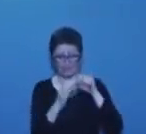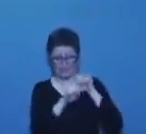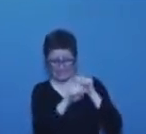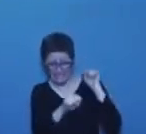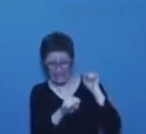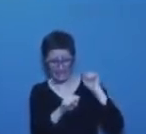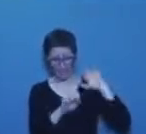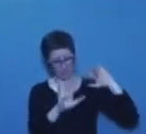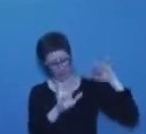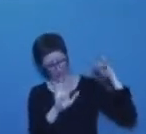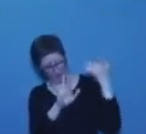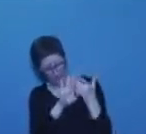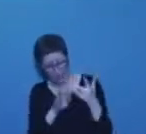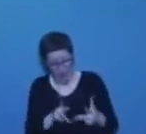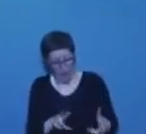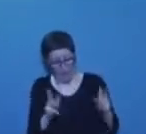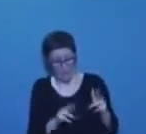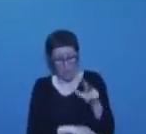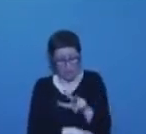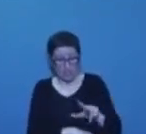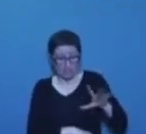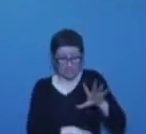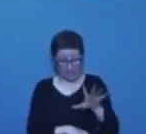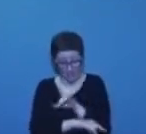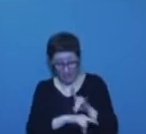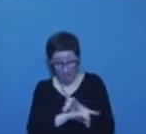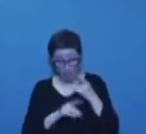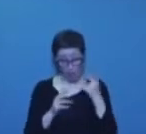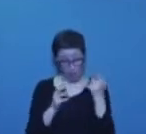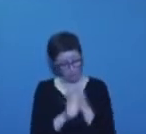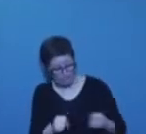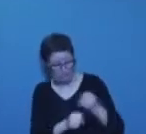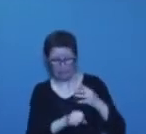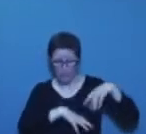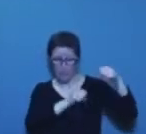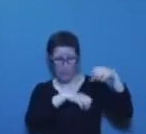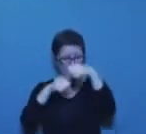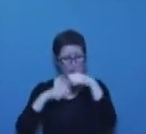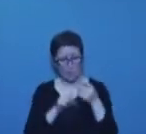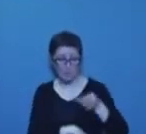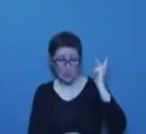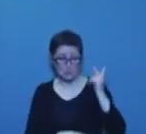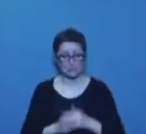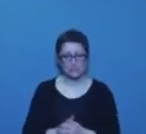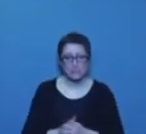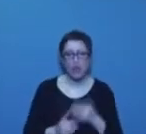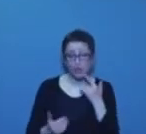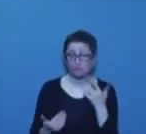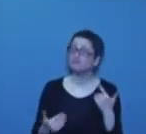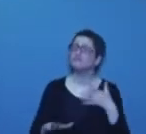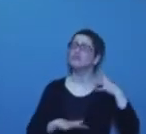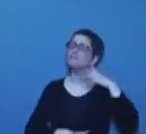Alors, y avait des aides. Oui, oui, il y avait des aides, bien sûr. Pourquoi il n en a pas maintenant, des aides ? Mais ce'est pas pour les mêmes.